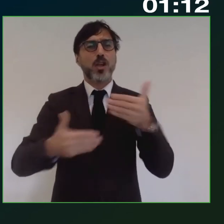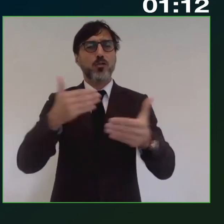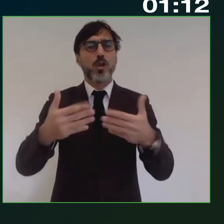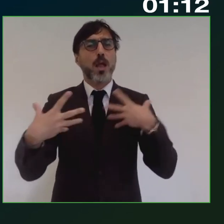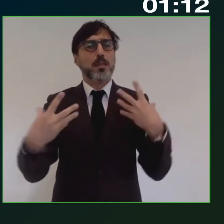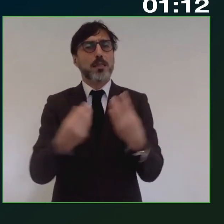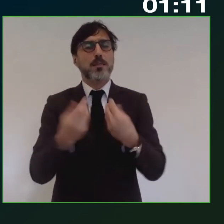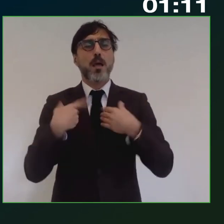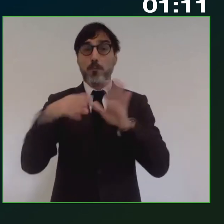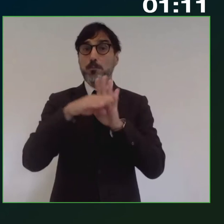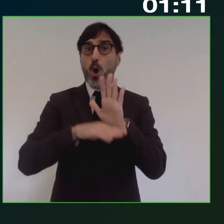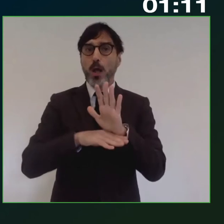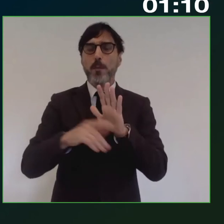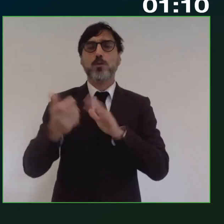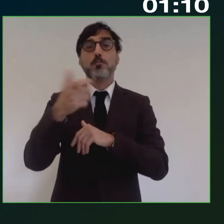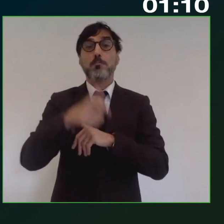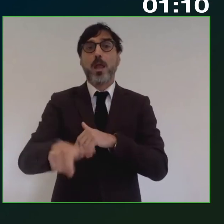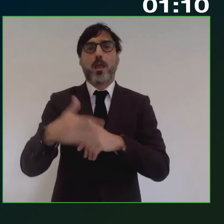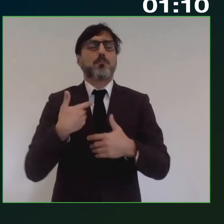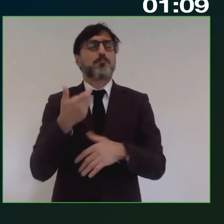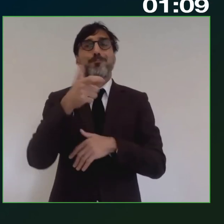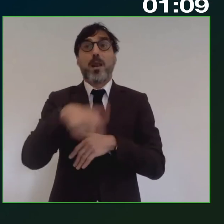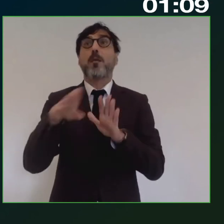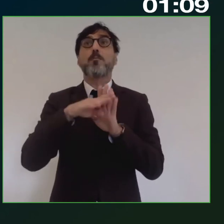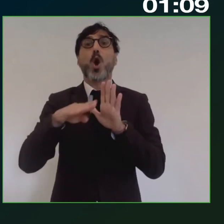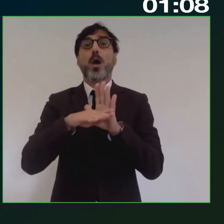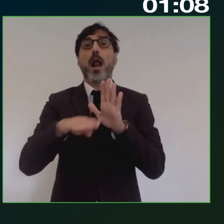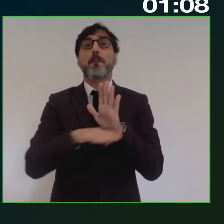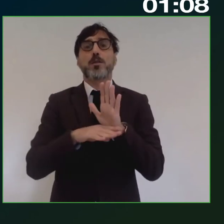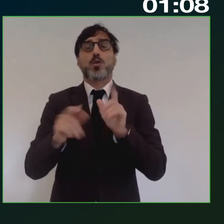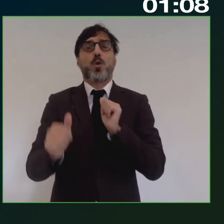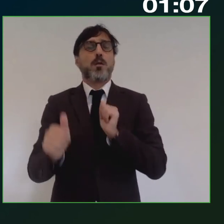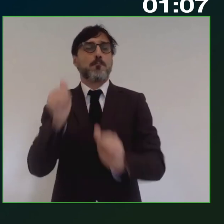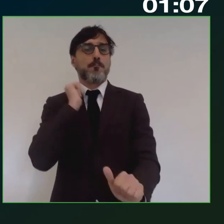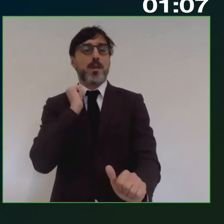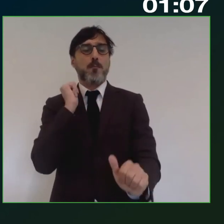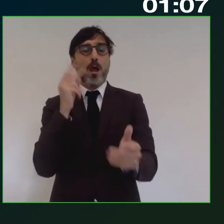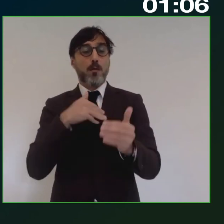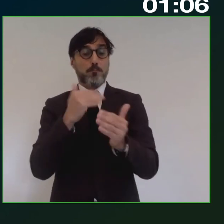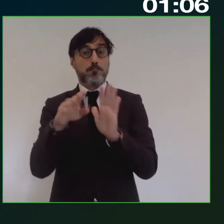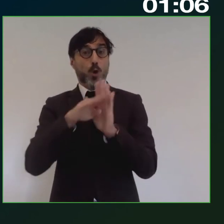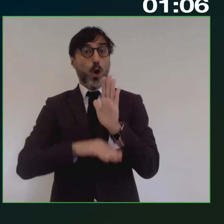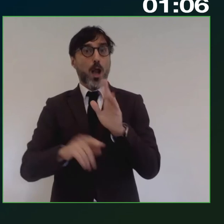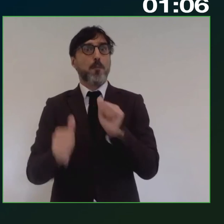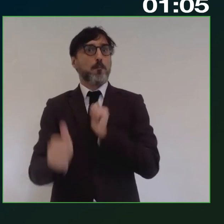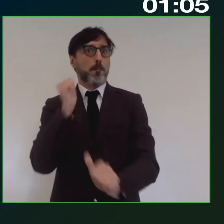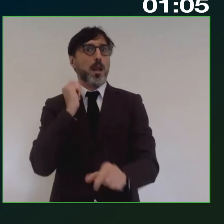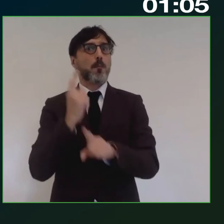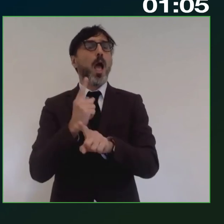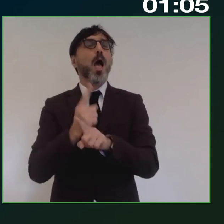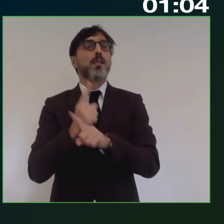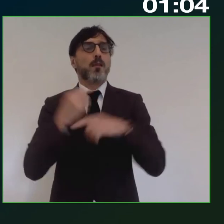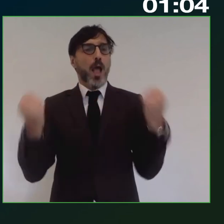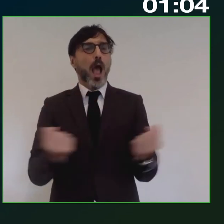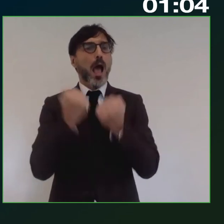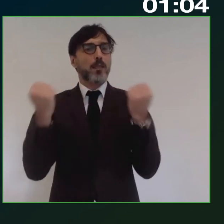la programmazione. Perché? Perché la programmazione, prima di redigere il programma, deve comunque fare un'attività,